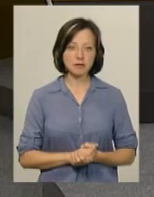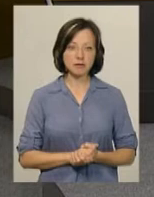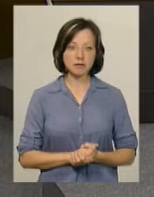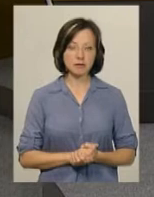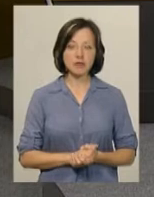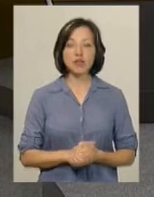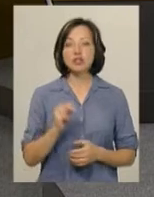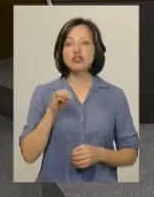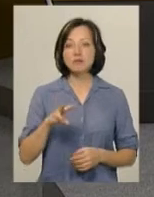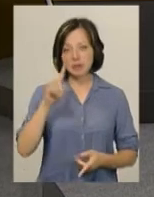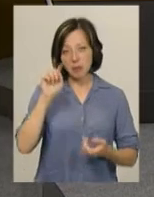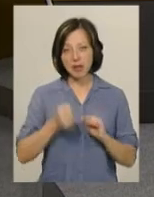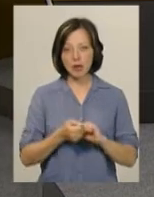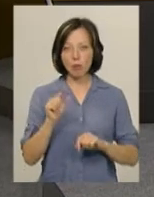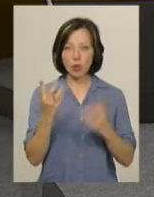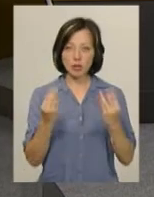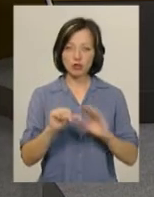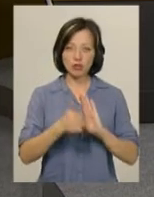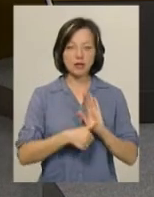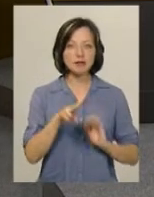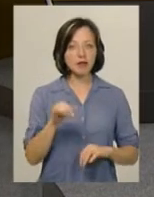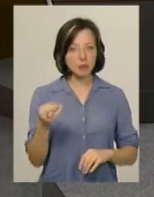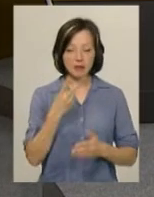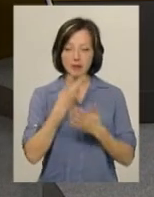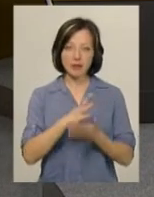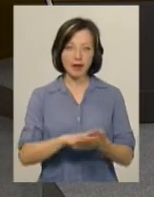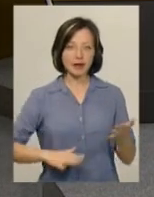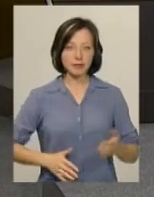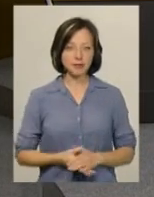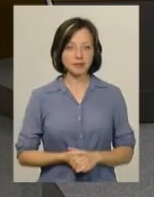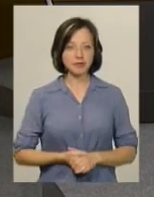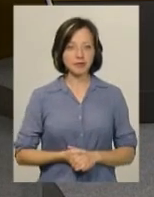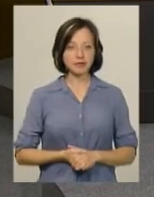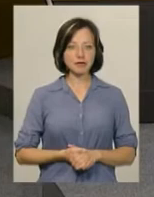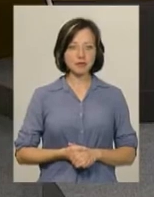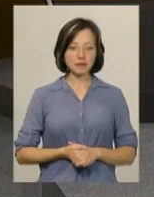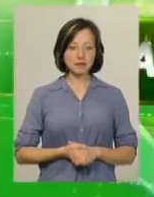Чим ще запам'ятається нам понеділок, 16 липня, дивимося далі випуску.